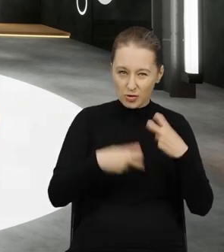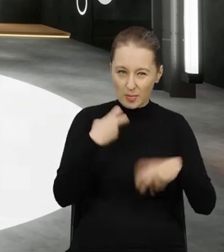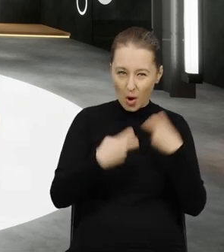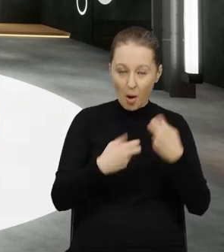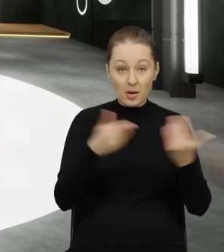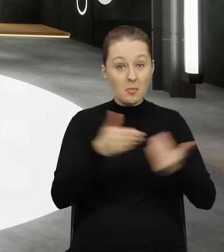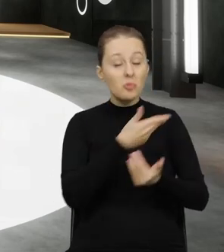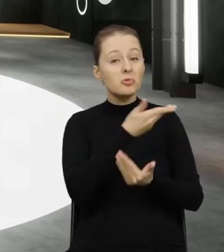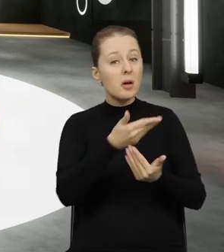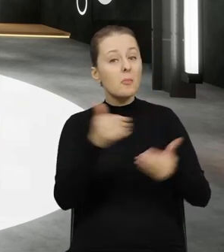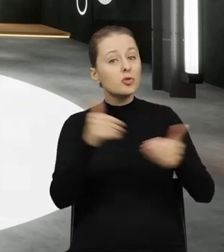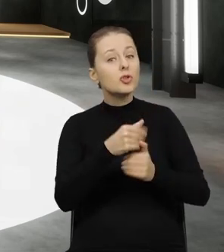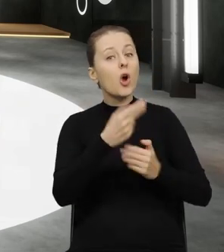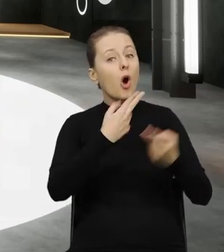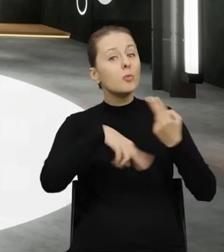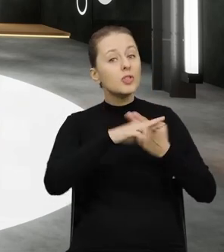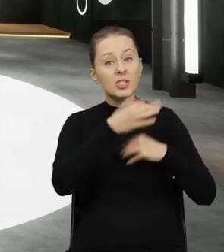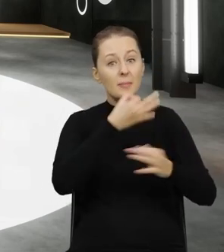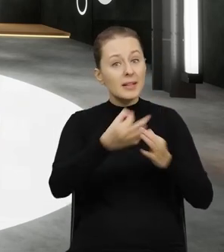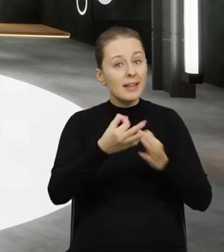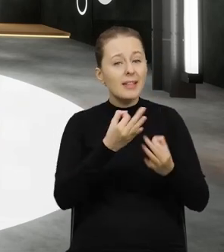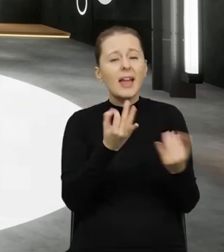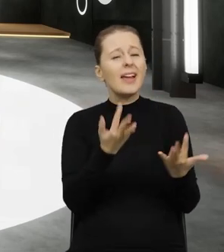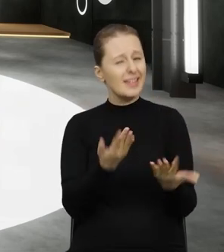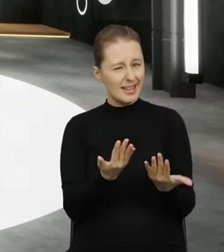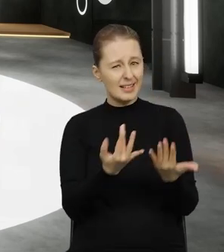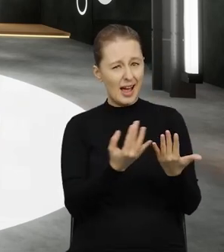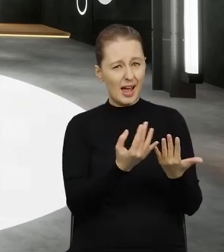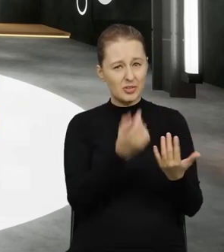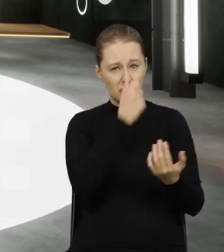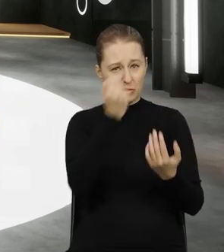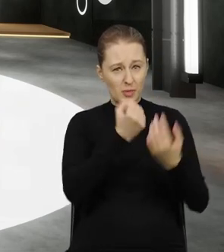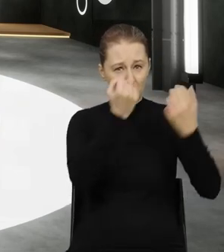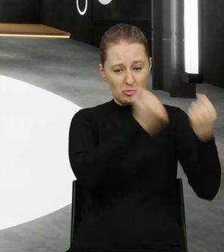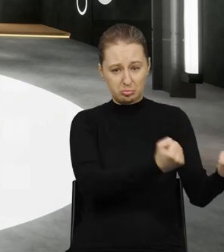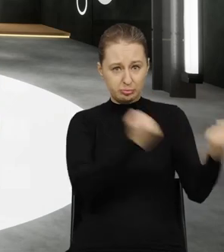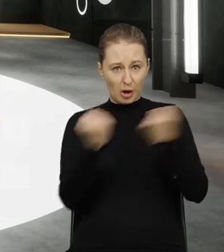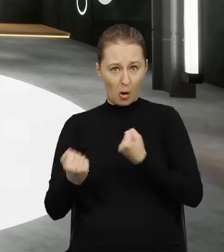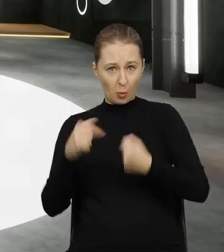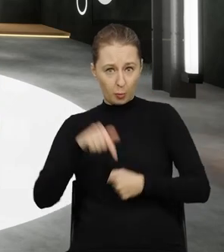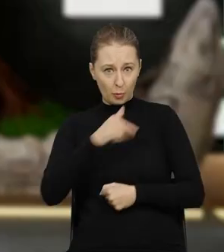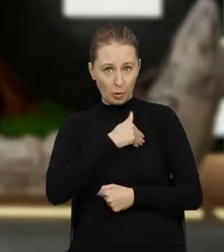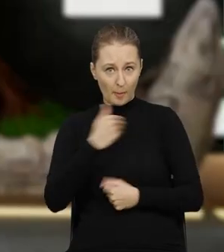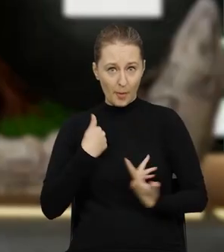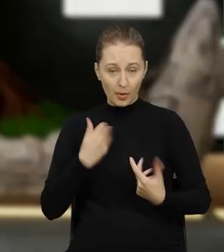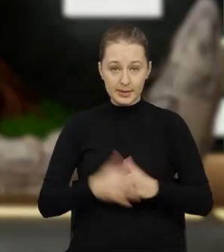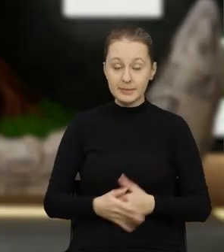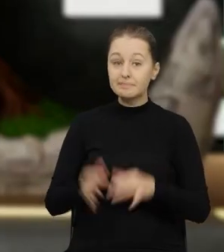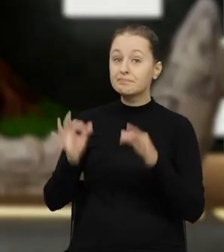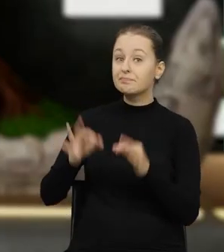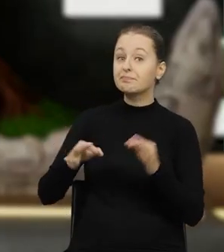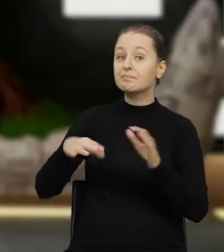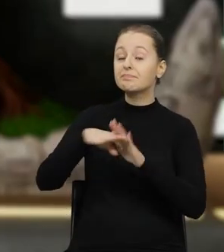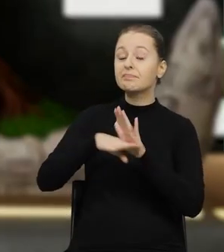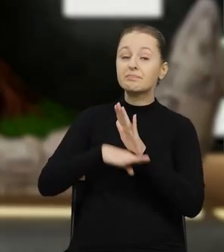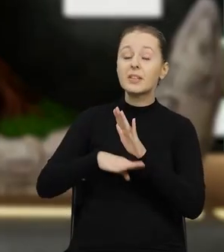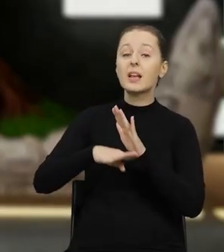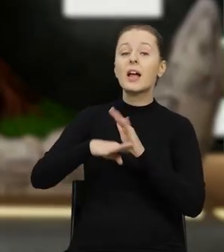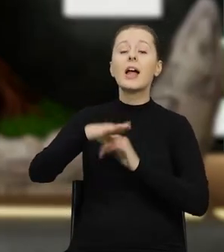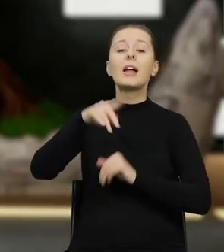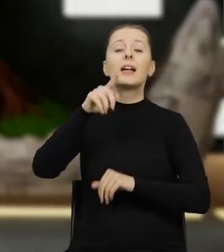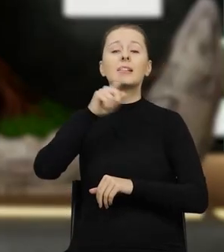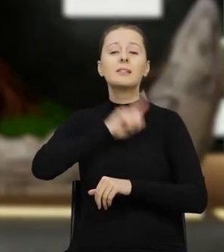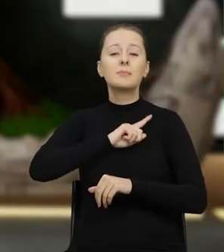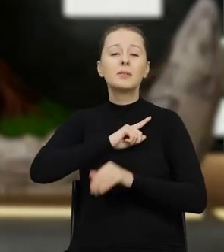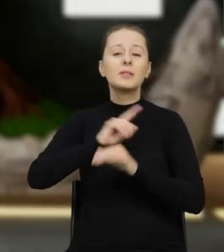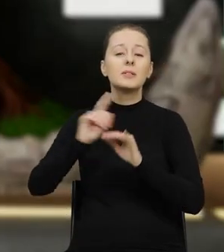odpowiedzieć na pytanie, jaka jest skala przywozu tych odpadów do Polski? Aktualnie na podstawie zezwoleń Głównego Inspektora